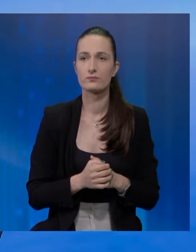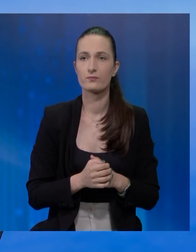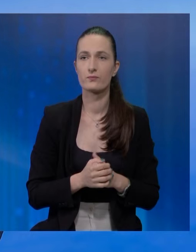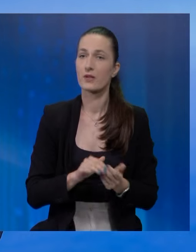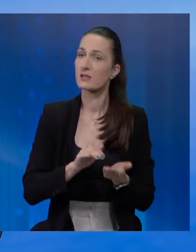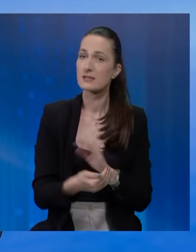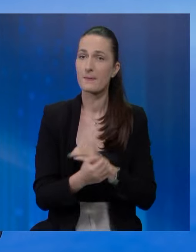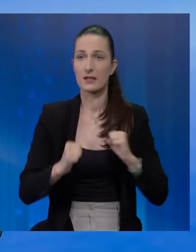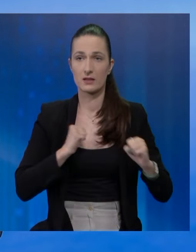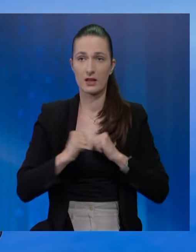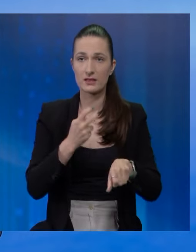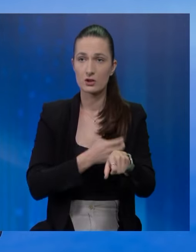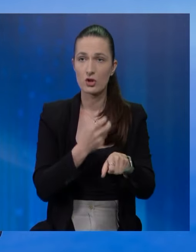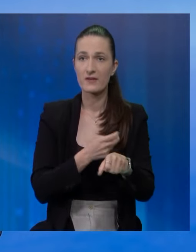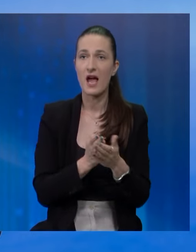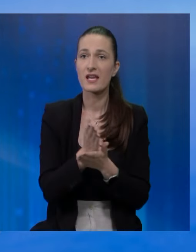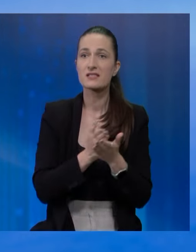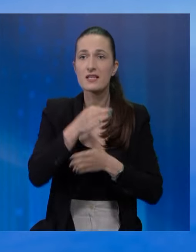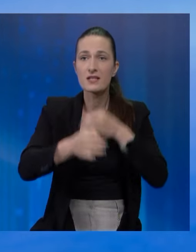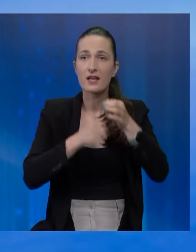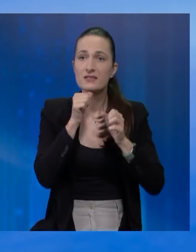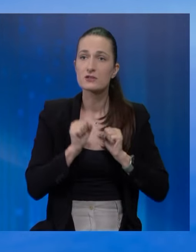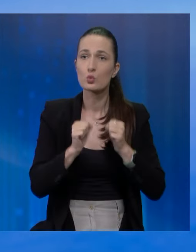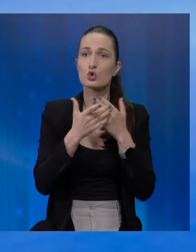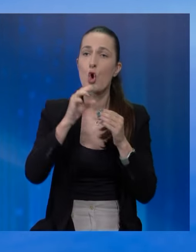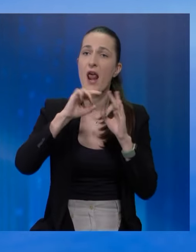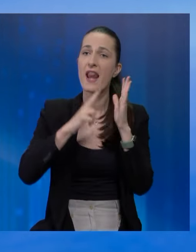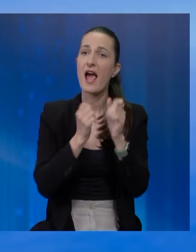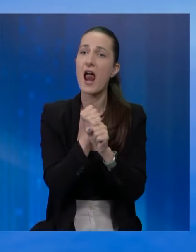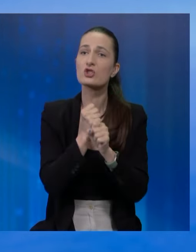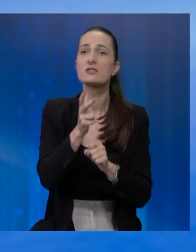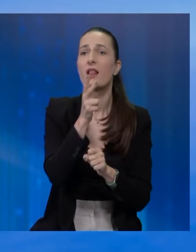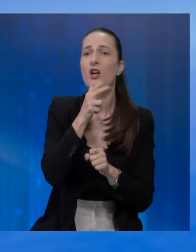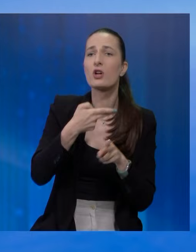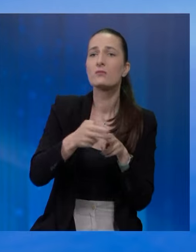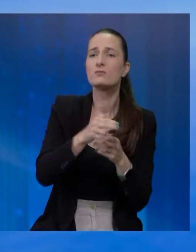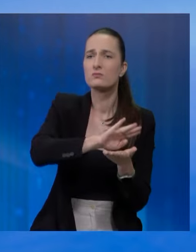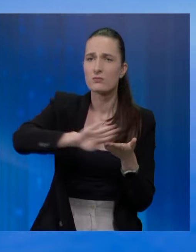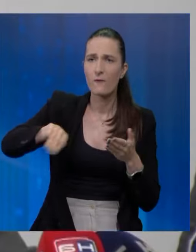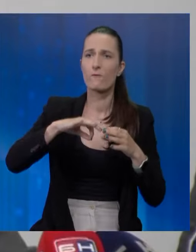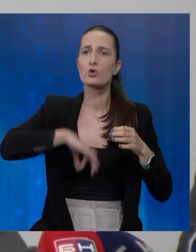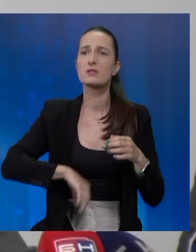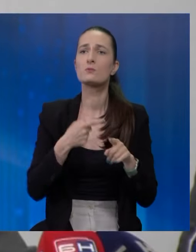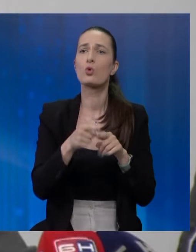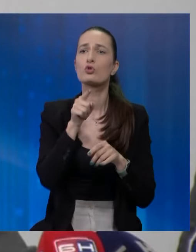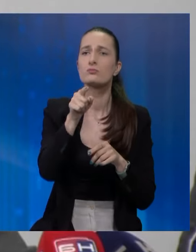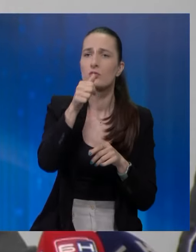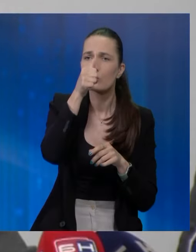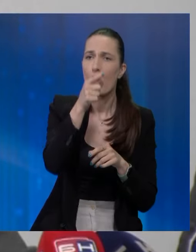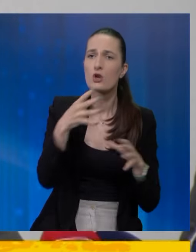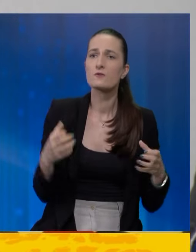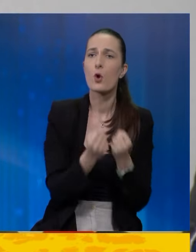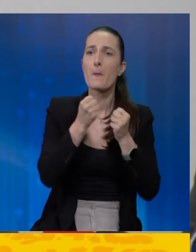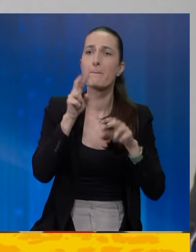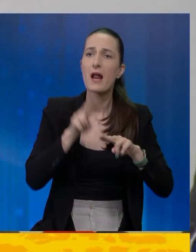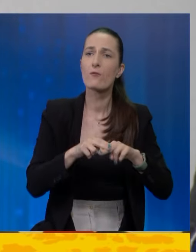A zamjenik direktora Državne agencije za istrage i zaštitu Zoran Galić zatražuje razriješenje s funkcije zbog toga što je, kako kaže,